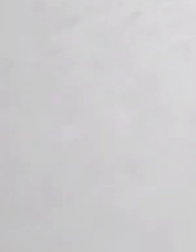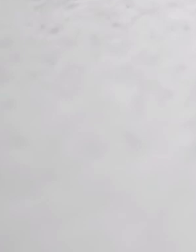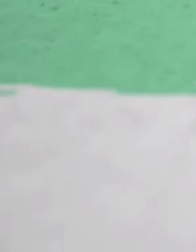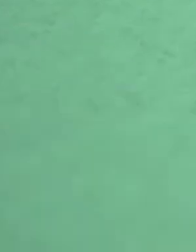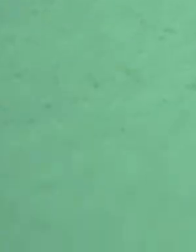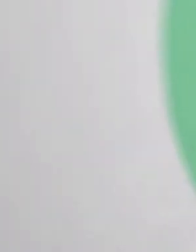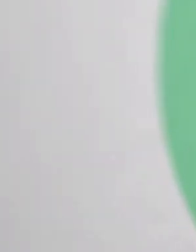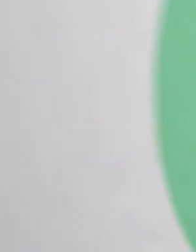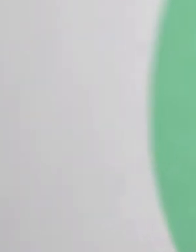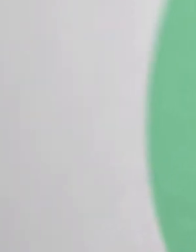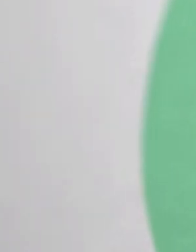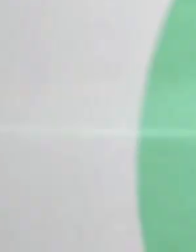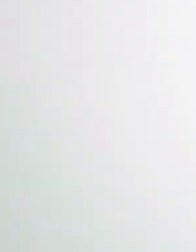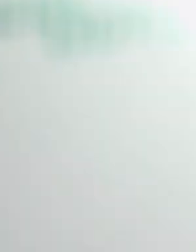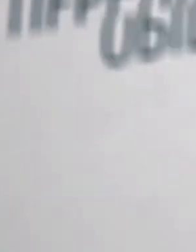Дякую! Дякую! Дякую!